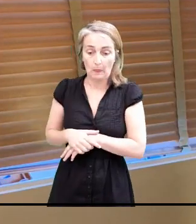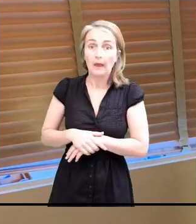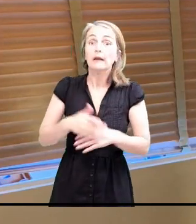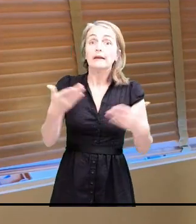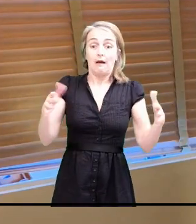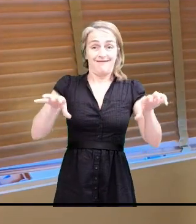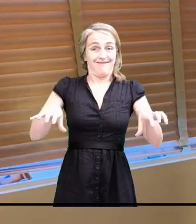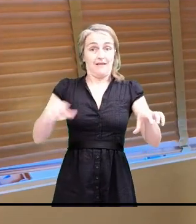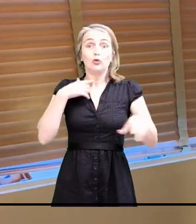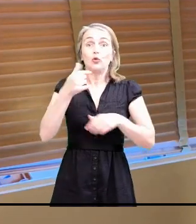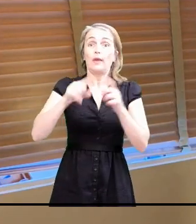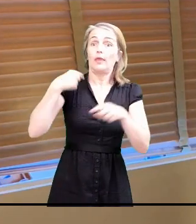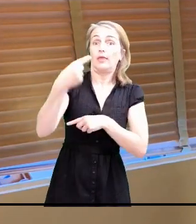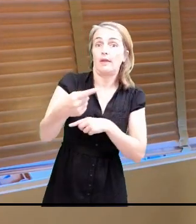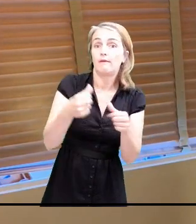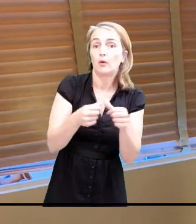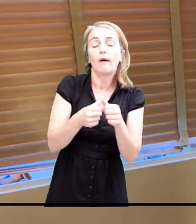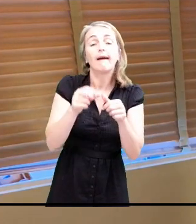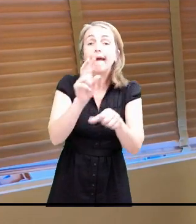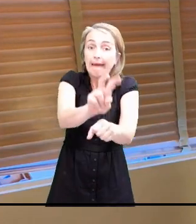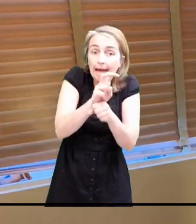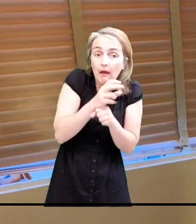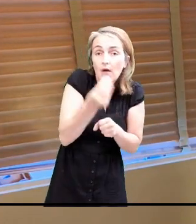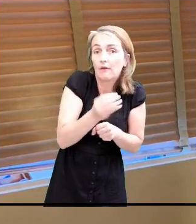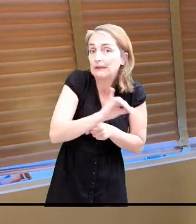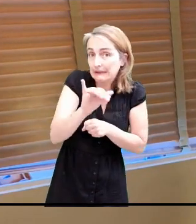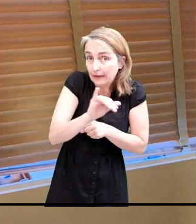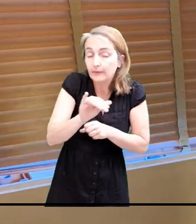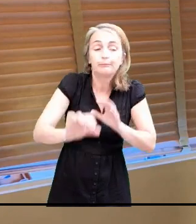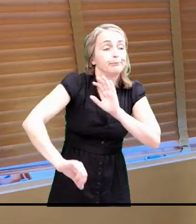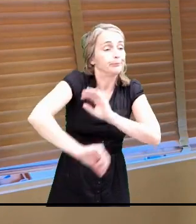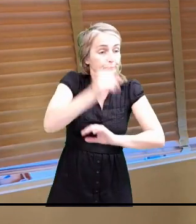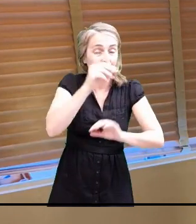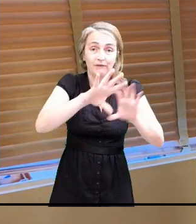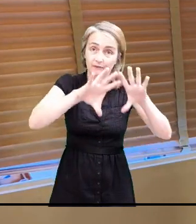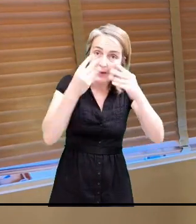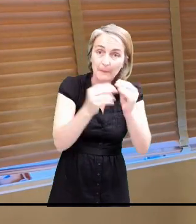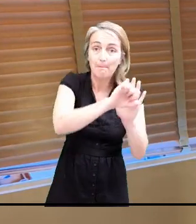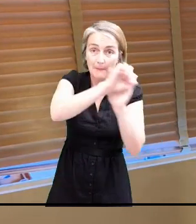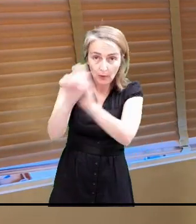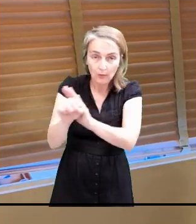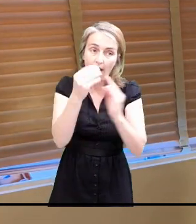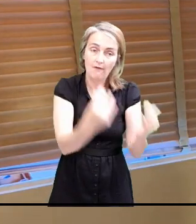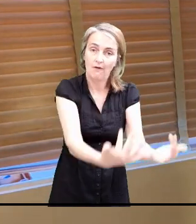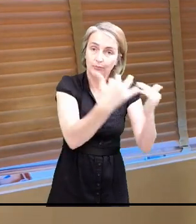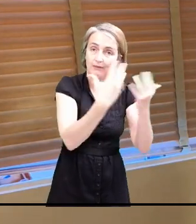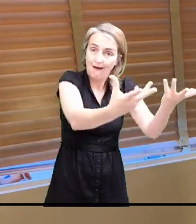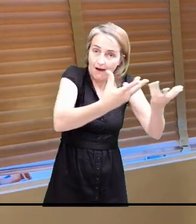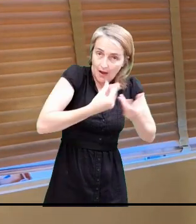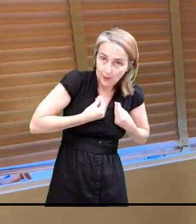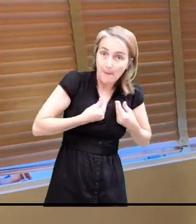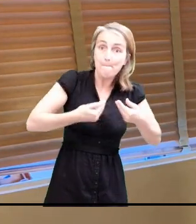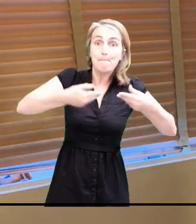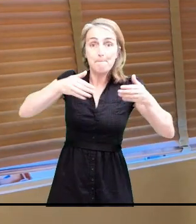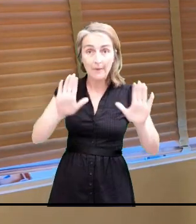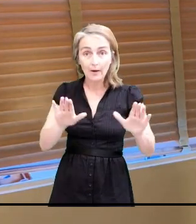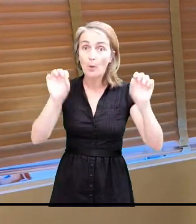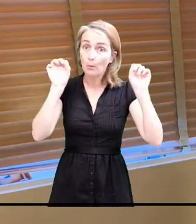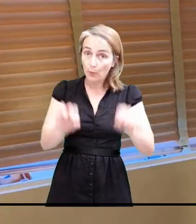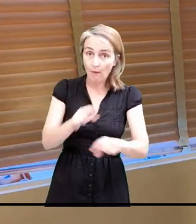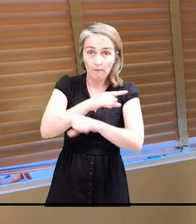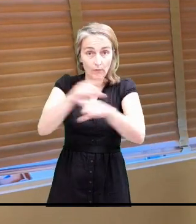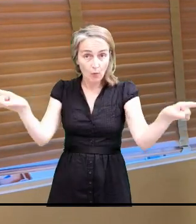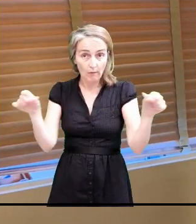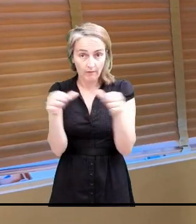la semaine prochaine, garder les enfants des familles prioritaires. Par contre, vous allez pouvoir jusqu